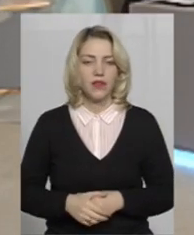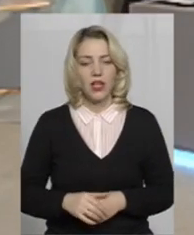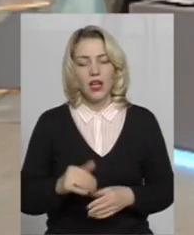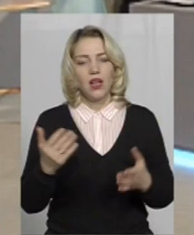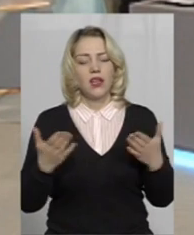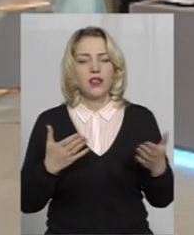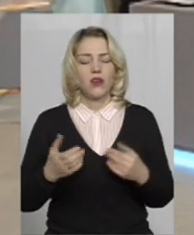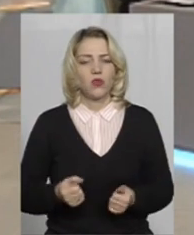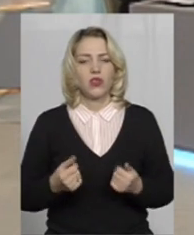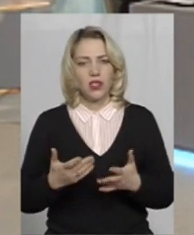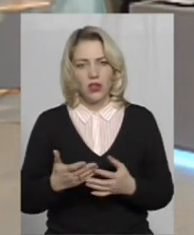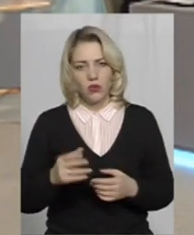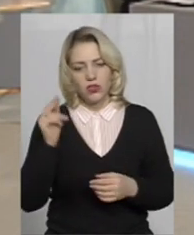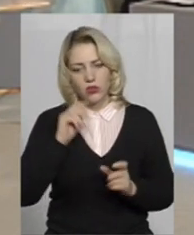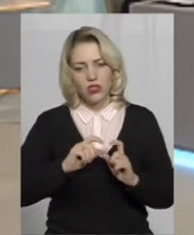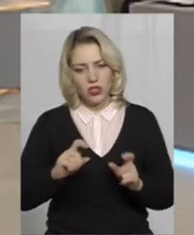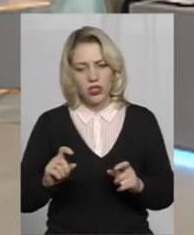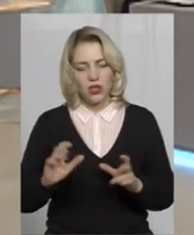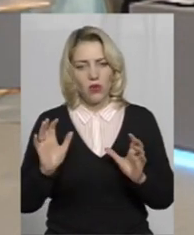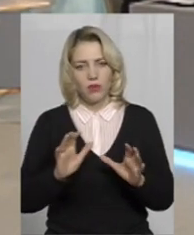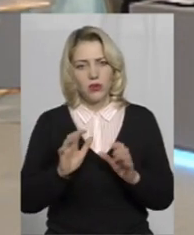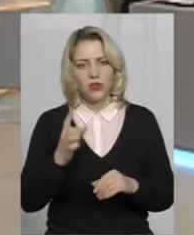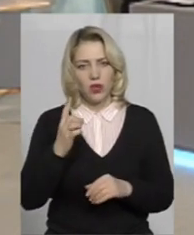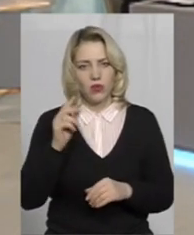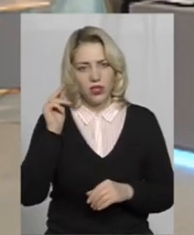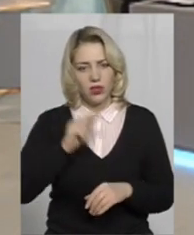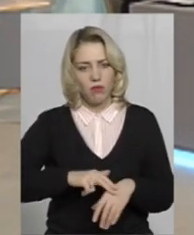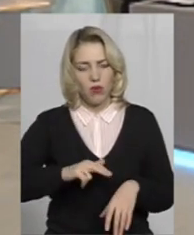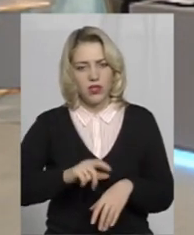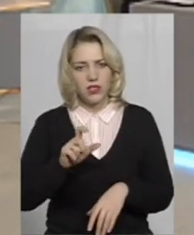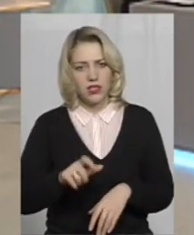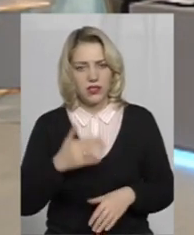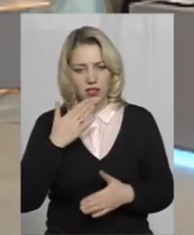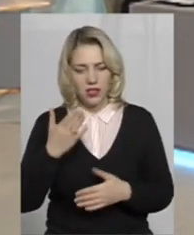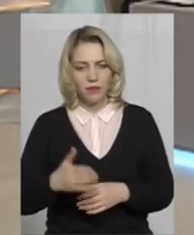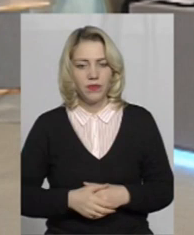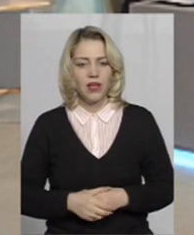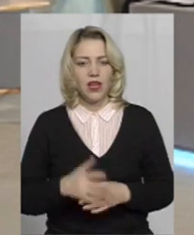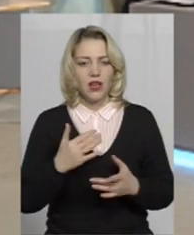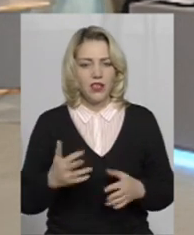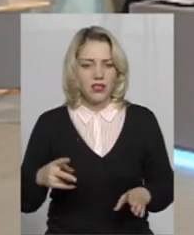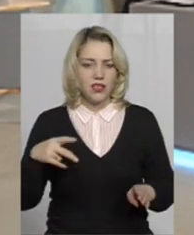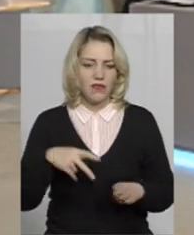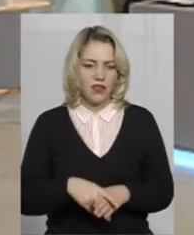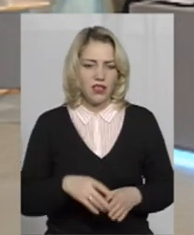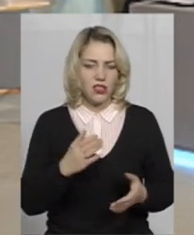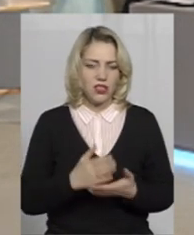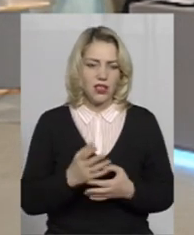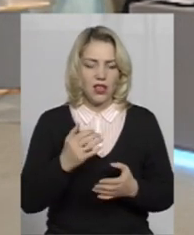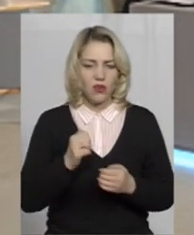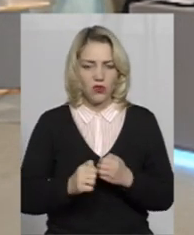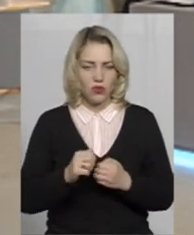Якою кількістю шкіл опікується один поліцейський? Різне навантаження йде на кожного